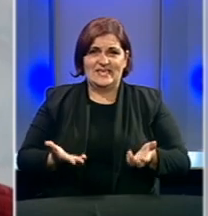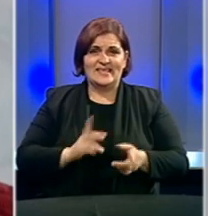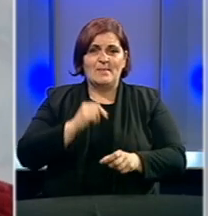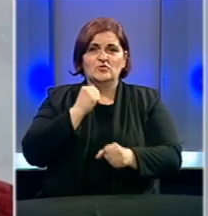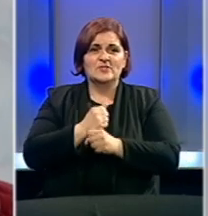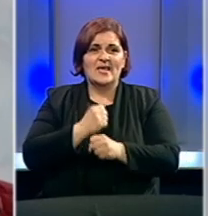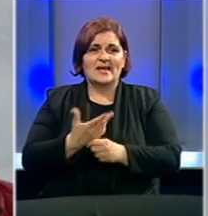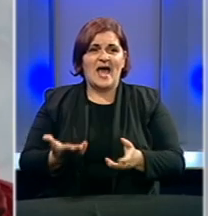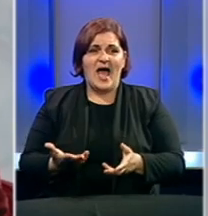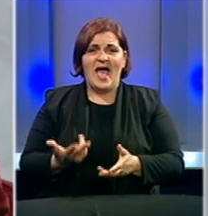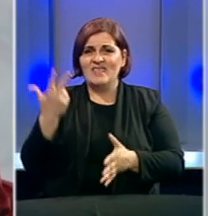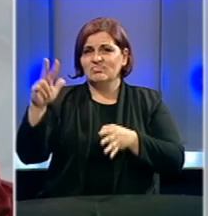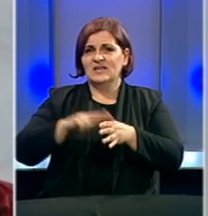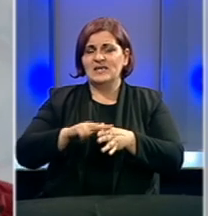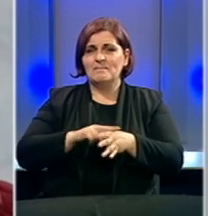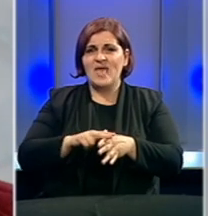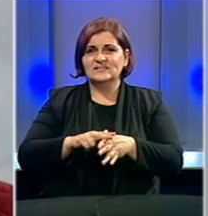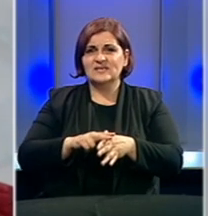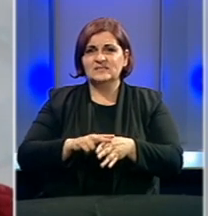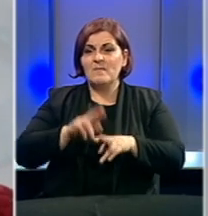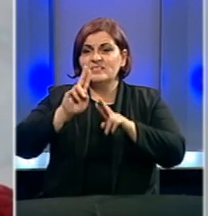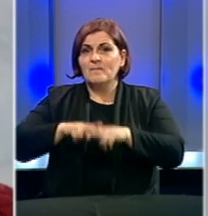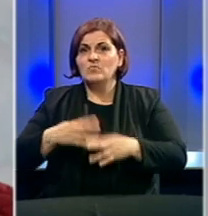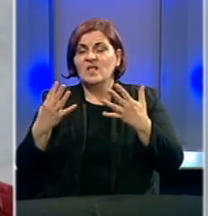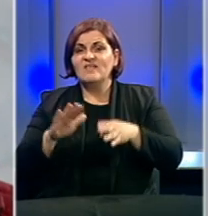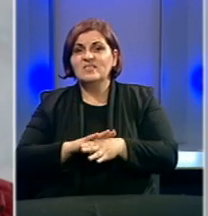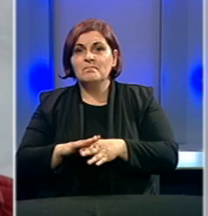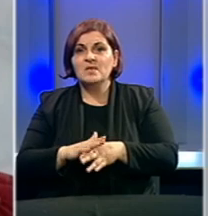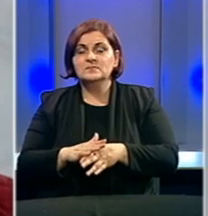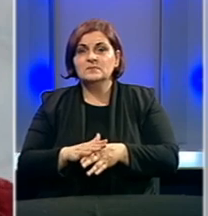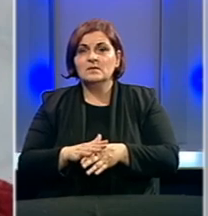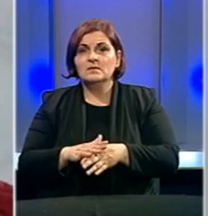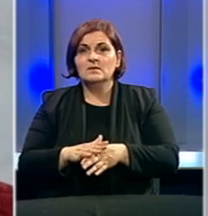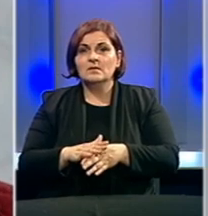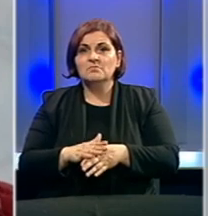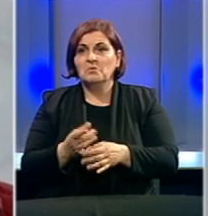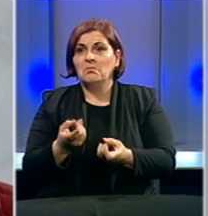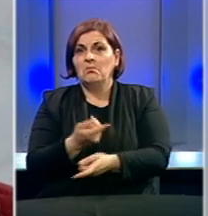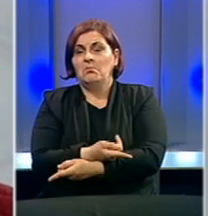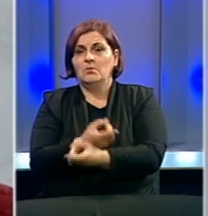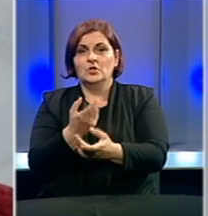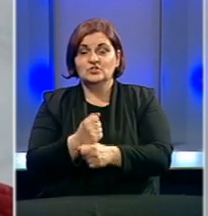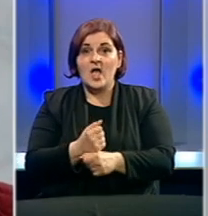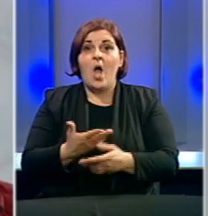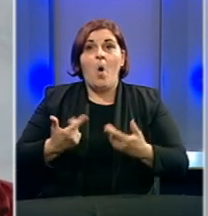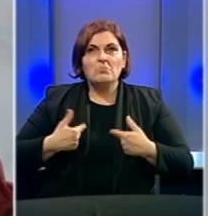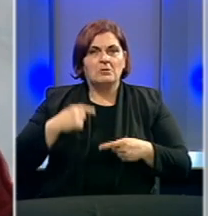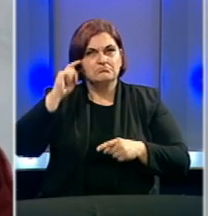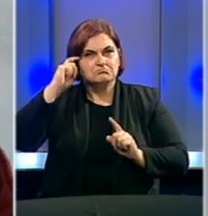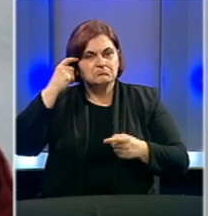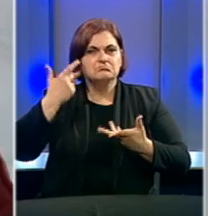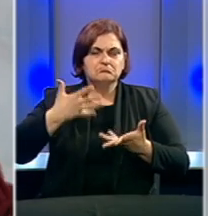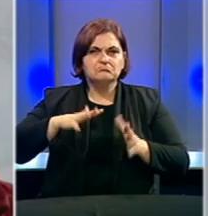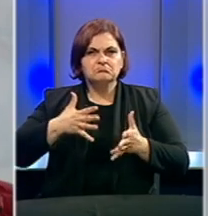raditi tri mjeseca da bi ostalih 9 mjeseci ne radili. I onda smo išli, dakle